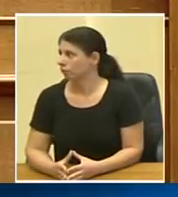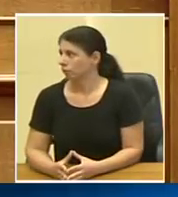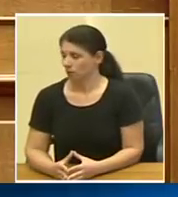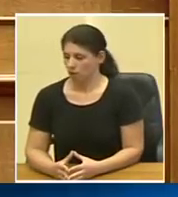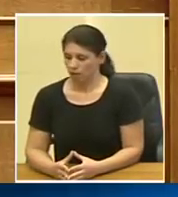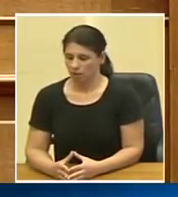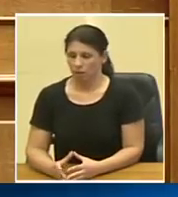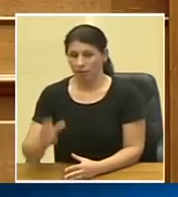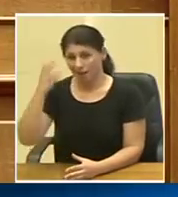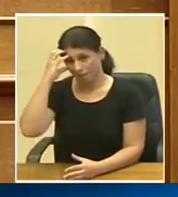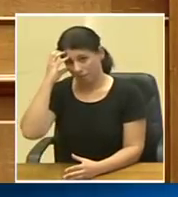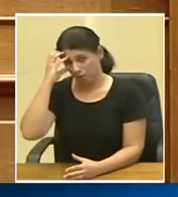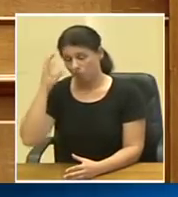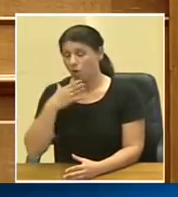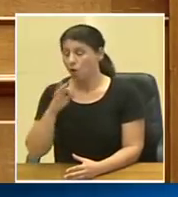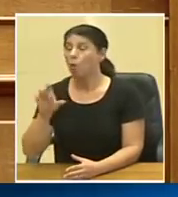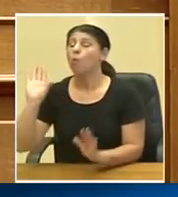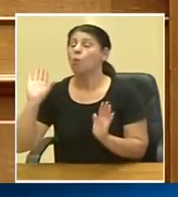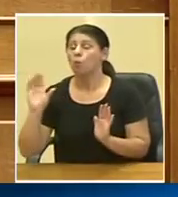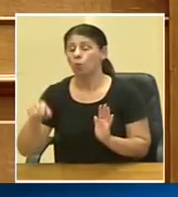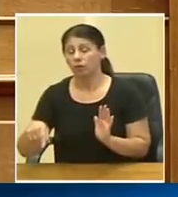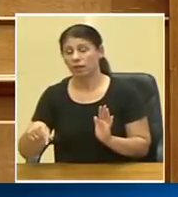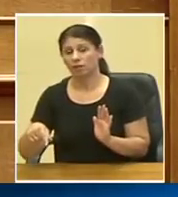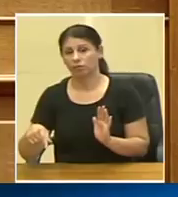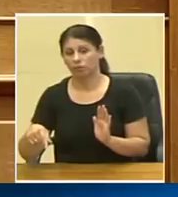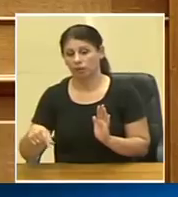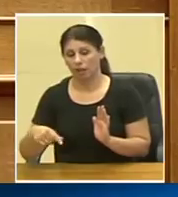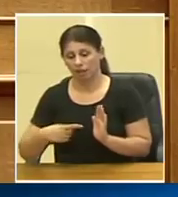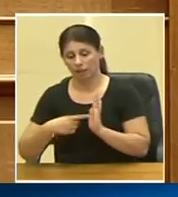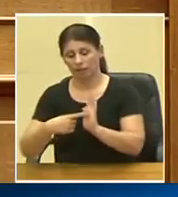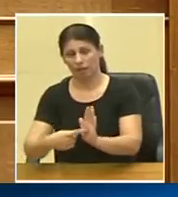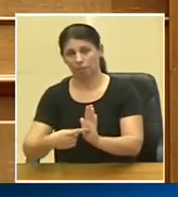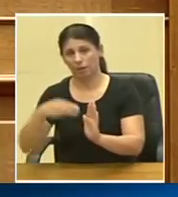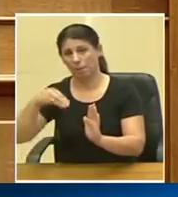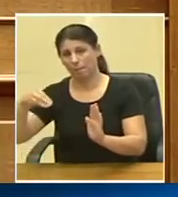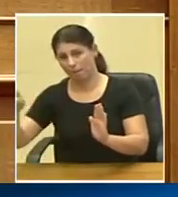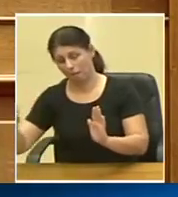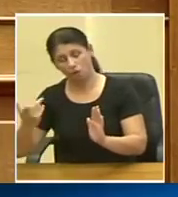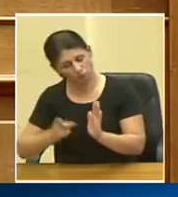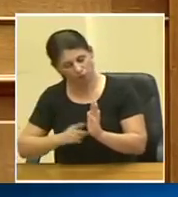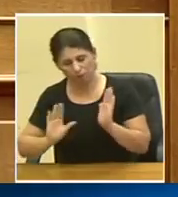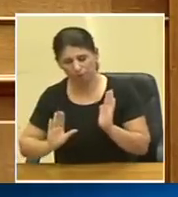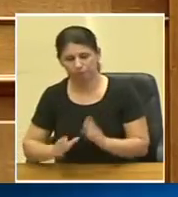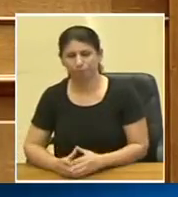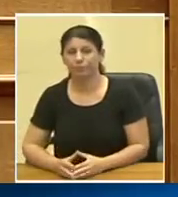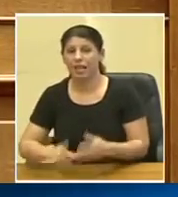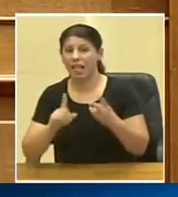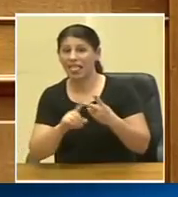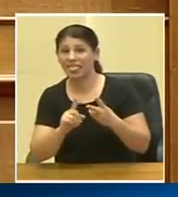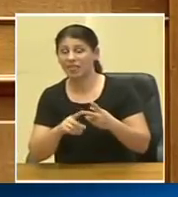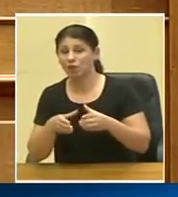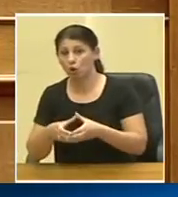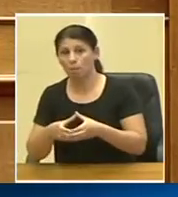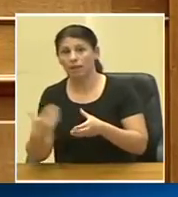υπερθυμίζουμε αυτά, γιατί ούτε αυτά είδαν το φως της δημοσιότητας έτσι όπως έπρεπε. Το δεύτερο κομμάτι λοιπόν,